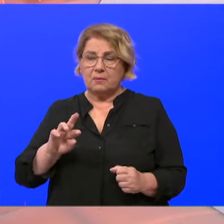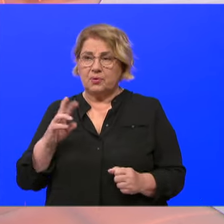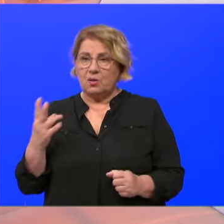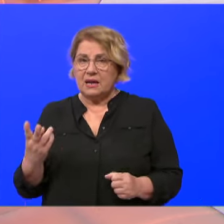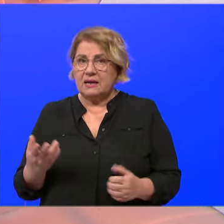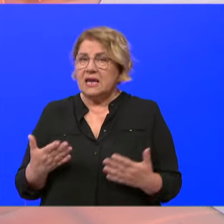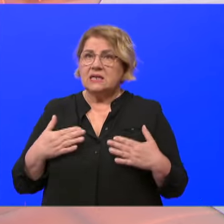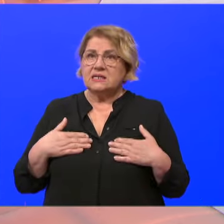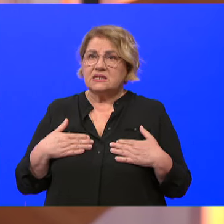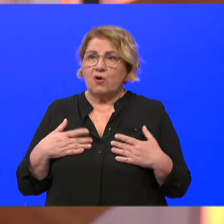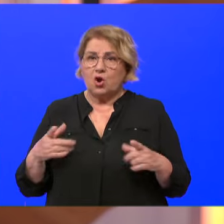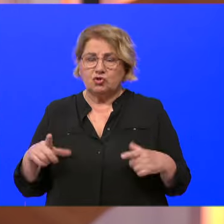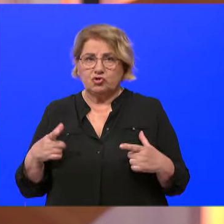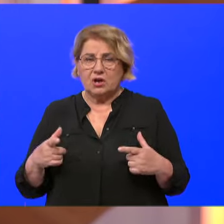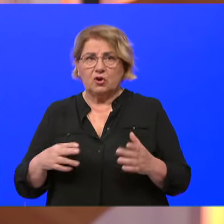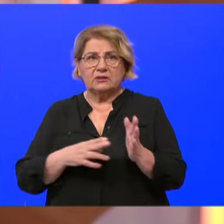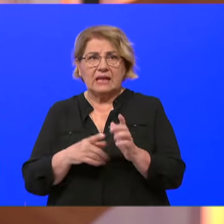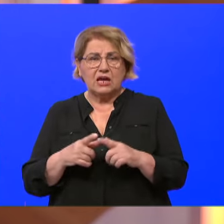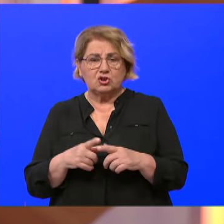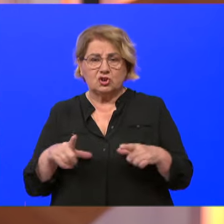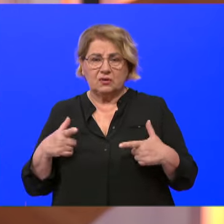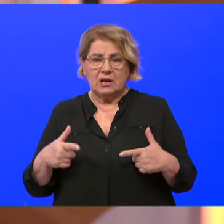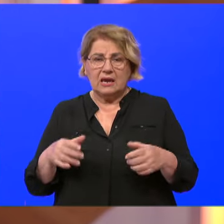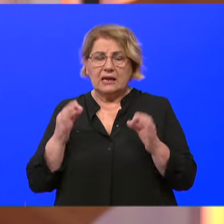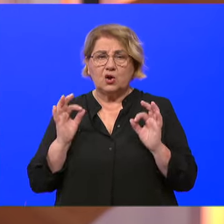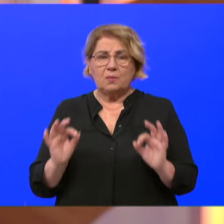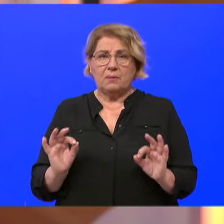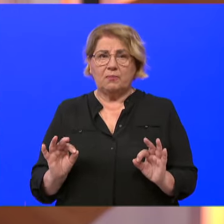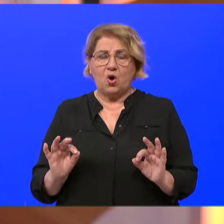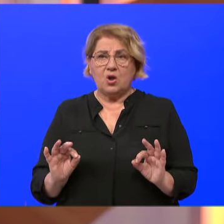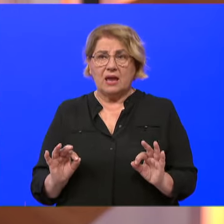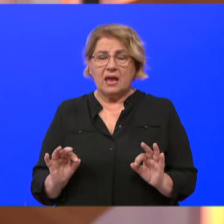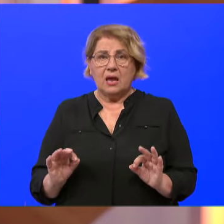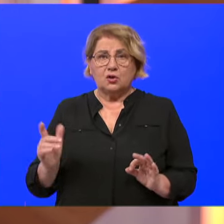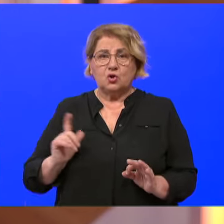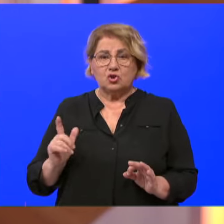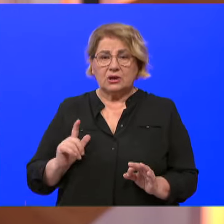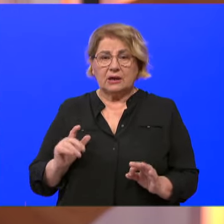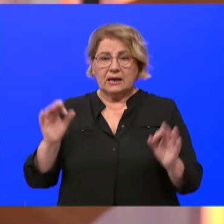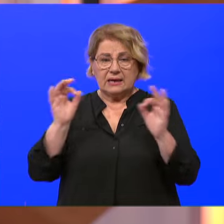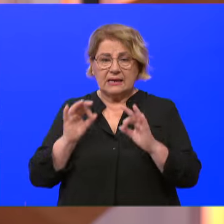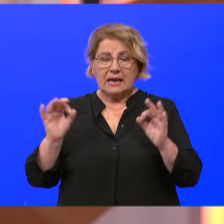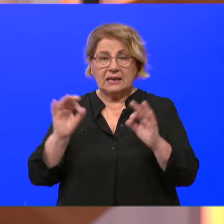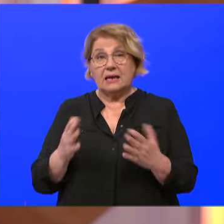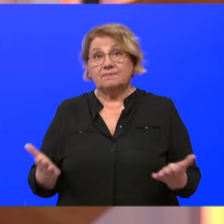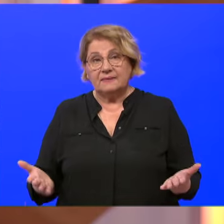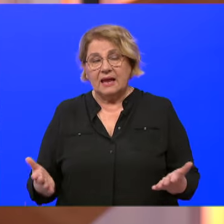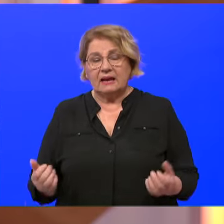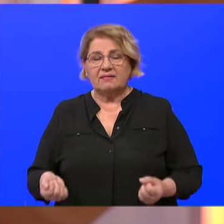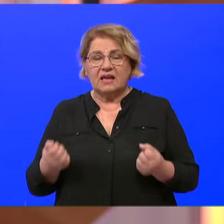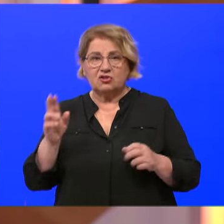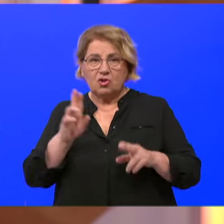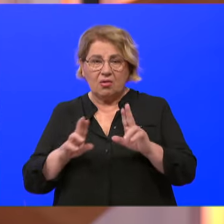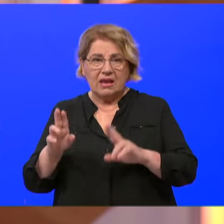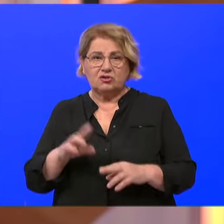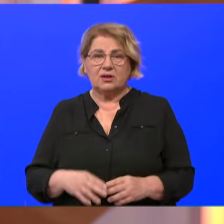stil života, kako bi što boljoj formi dočekali, nažalost, teško liječenje i onda bi